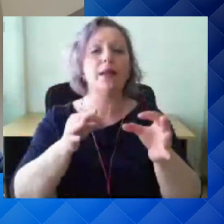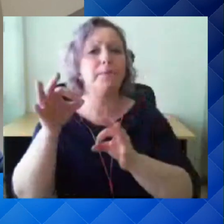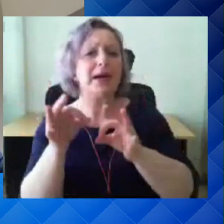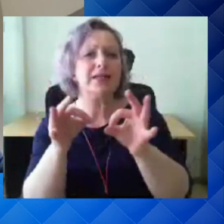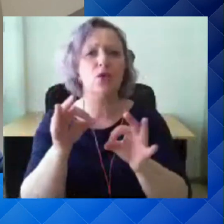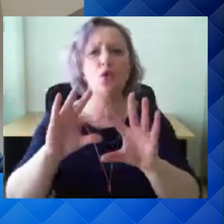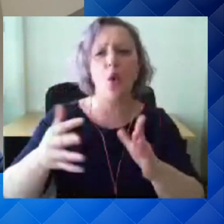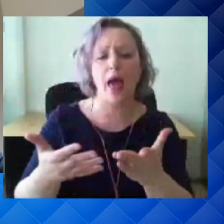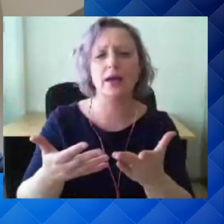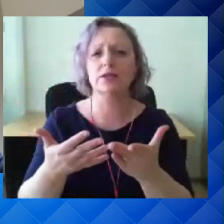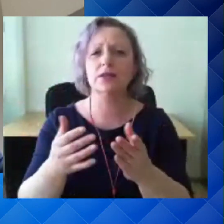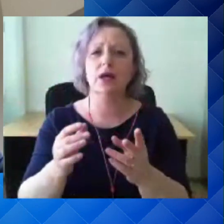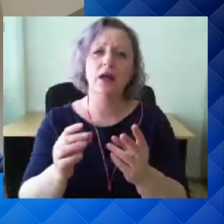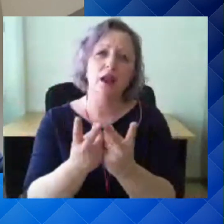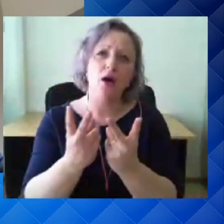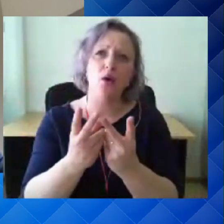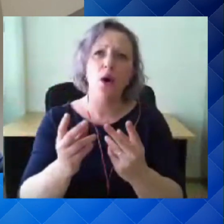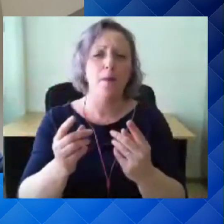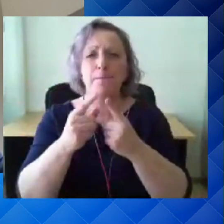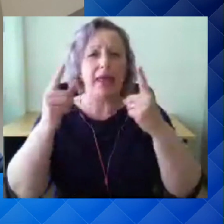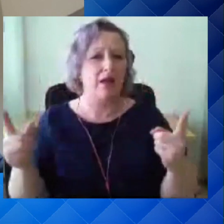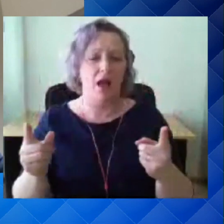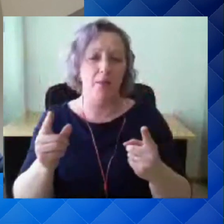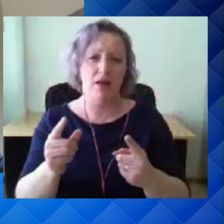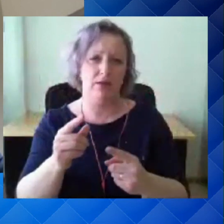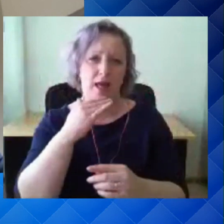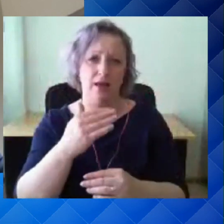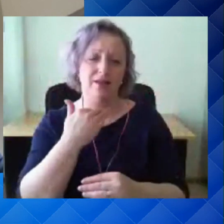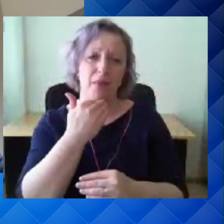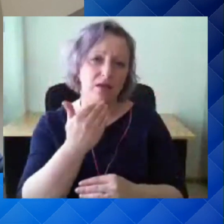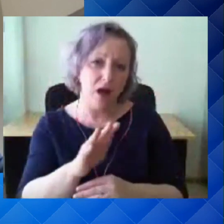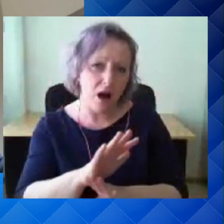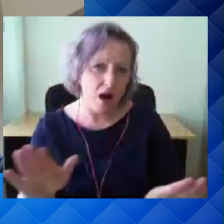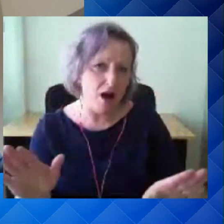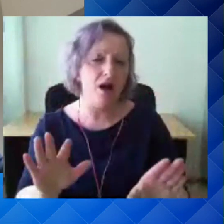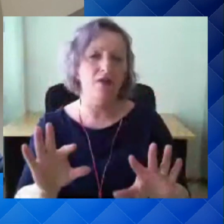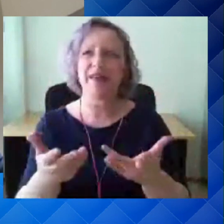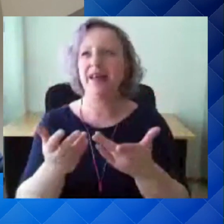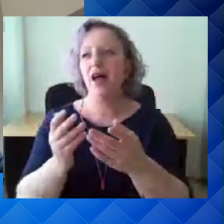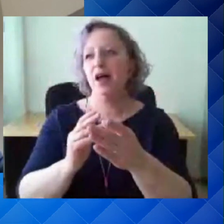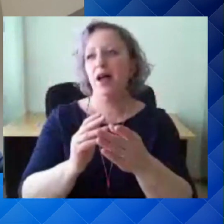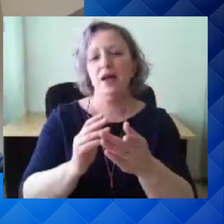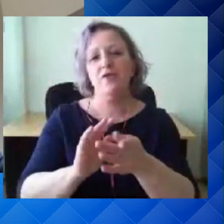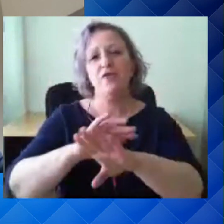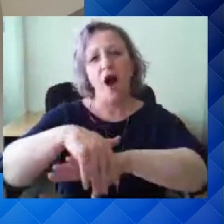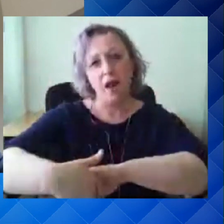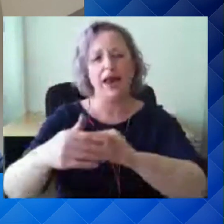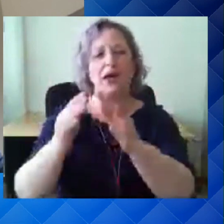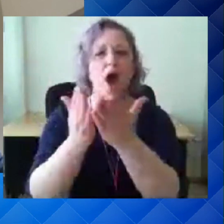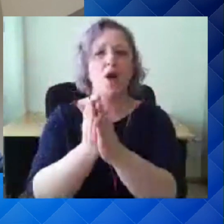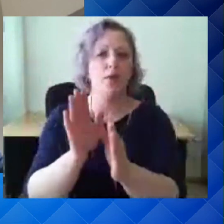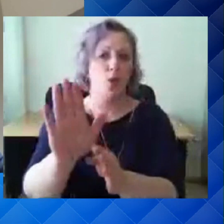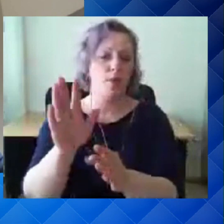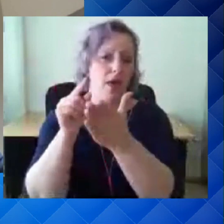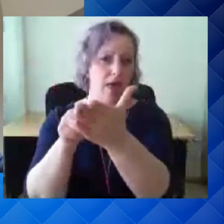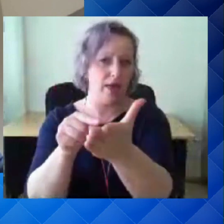selles mõttes ei tahagi pikemalt rääkida, selle käitumis või valge raamatu eesmärk on just see,